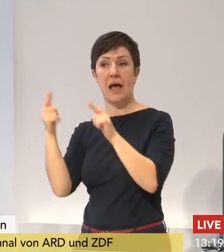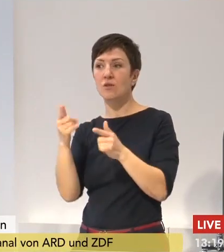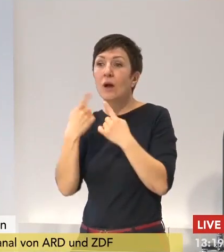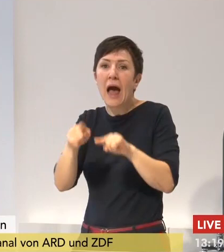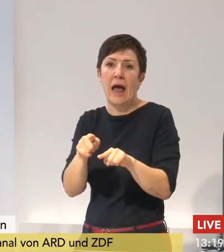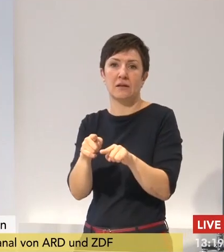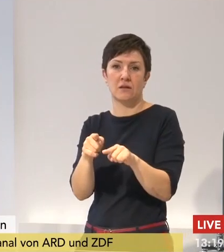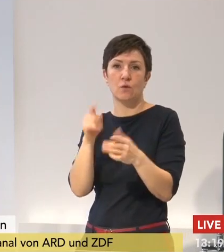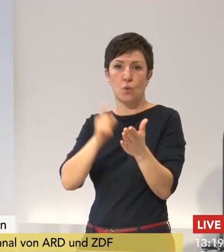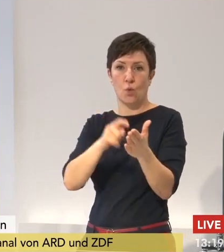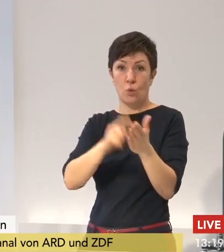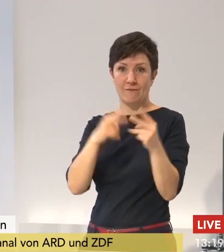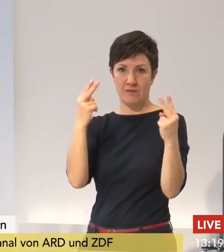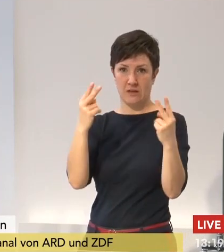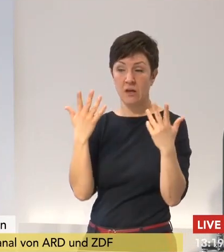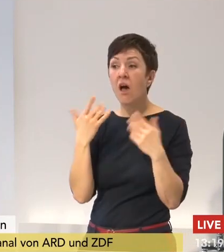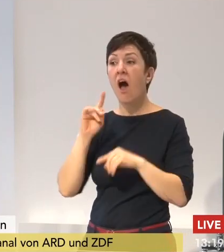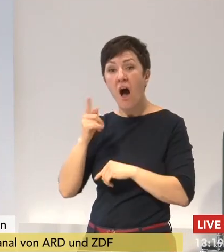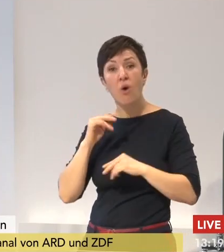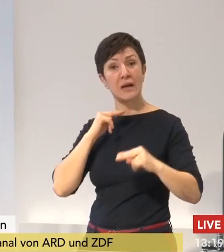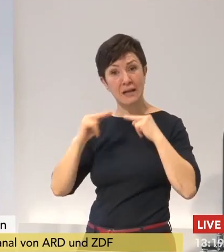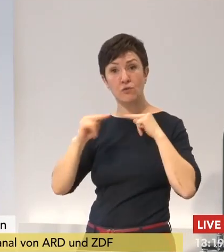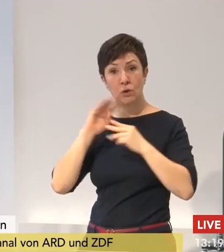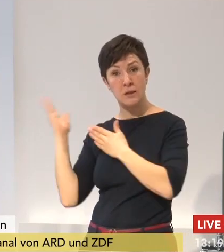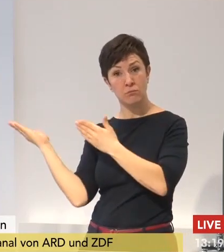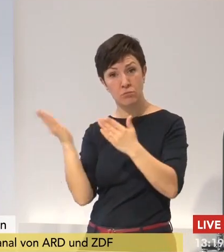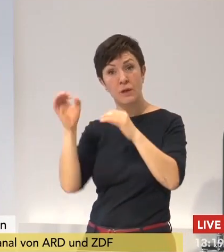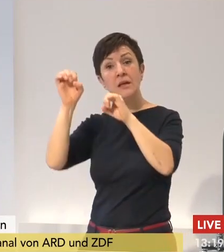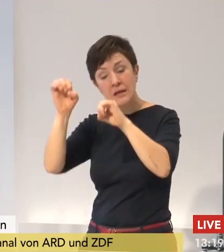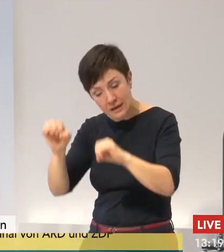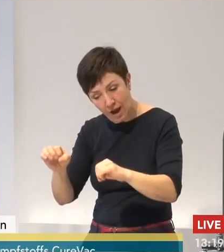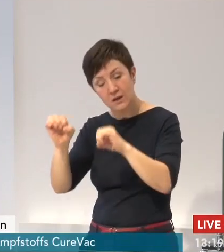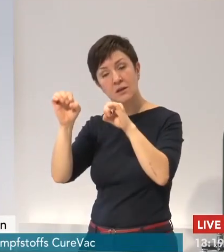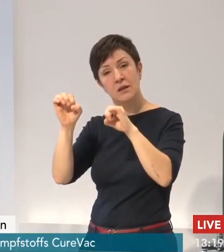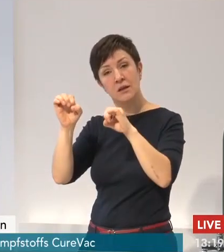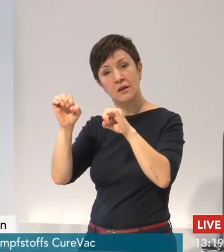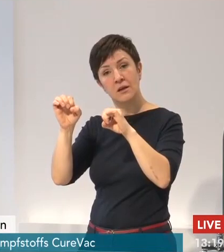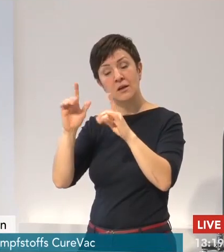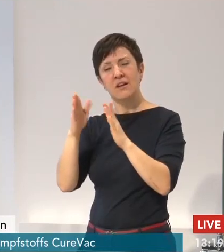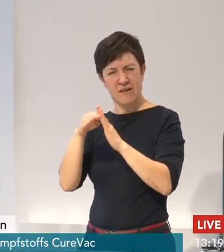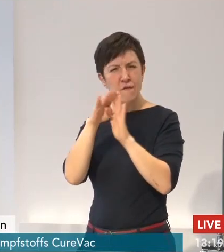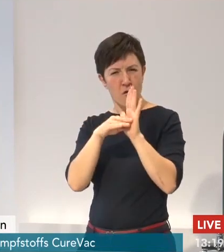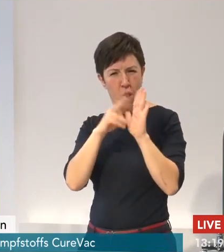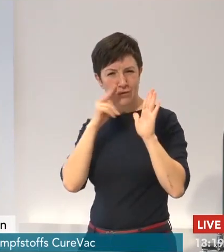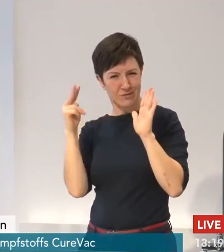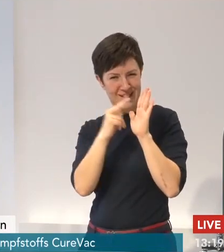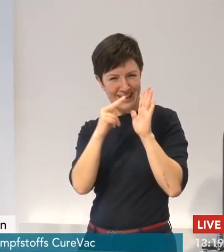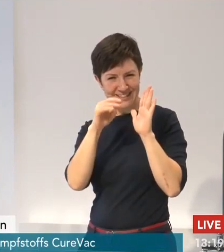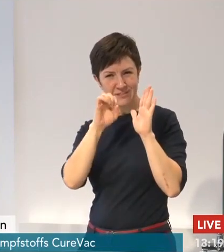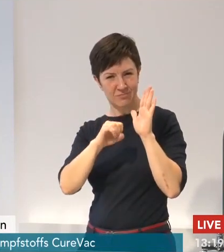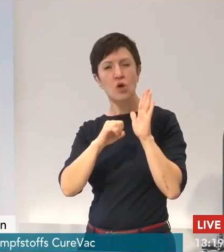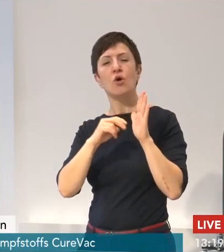Auch gastronomischen Service all das haben können Sie auch in der entsprechenden Verordnung oder in dem entsprechenden Stufenplan, nicht in der Verordnung,